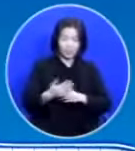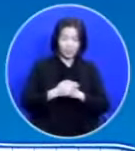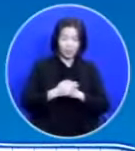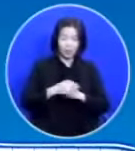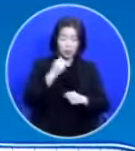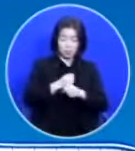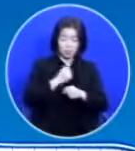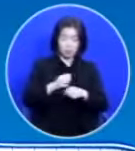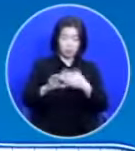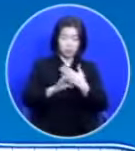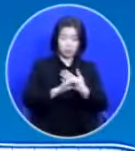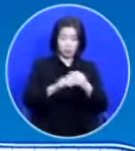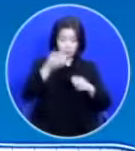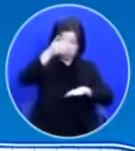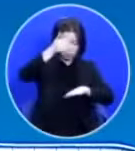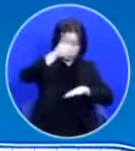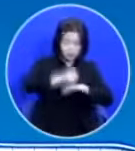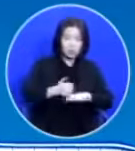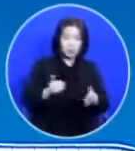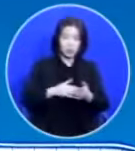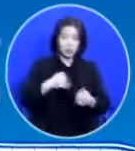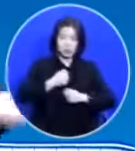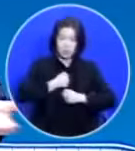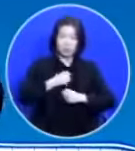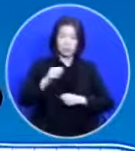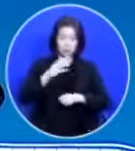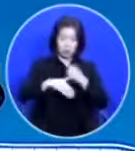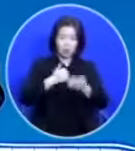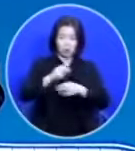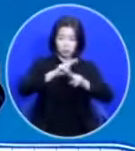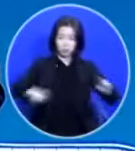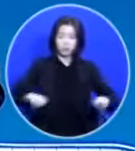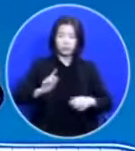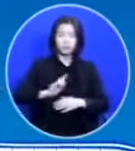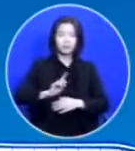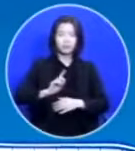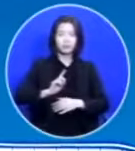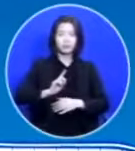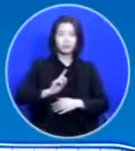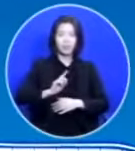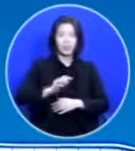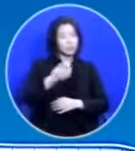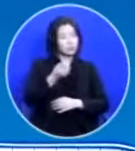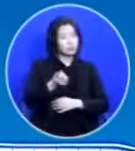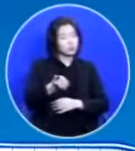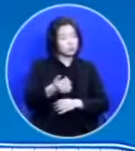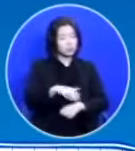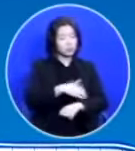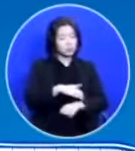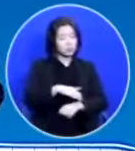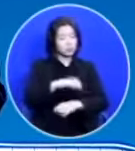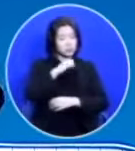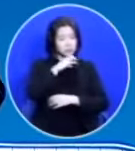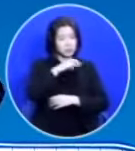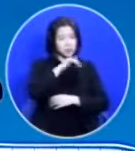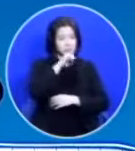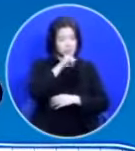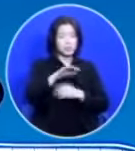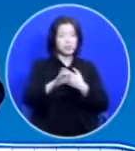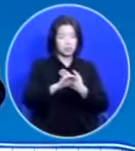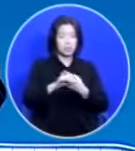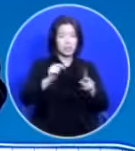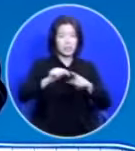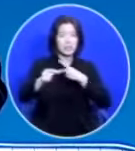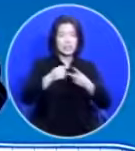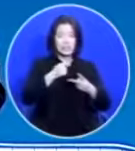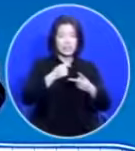지켜야지 끝까지 또 하나님이 그걸 또 폐기하시다니 좀 불쾌하신 분들은 이해하고 나면